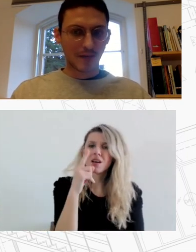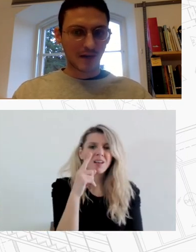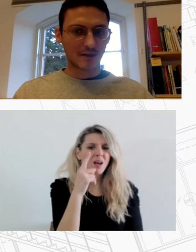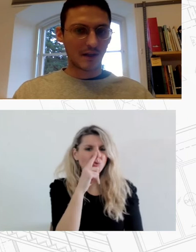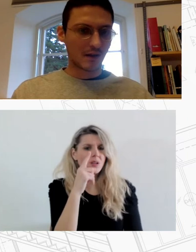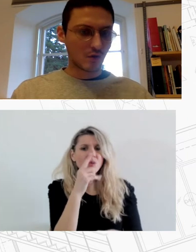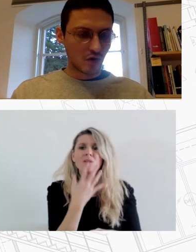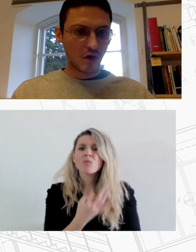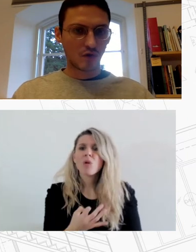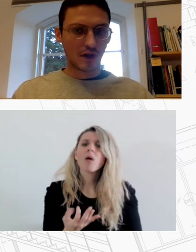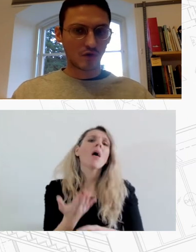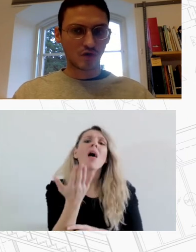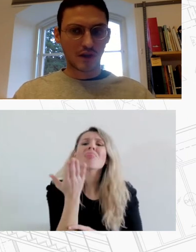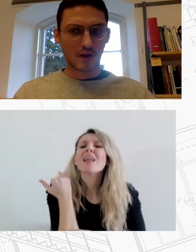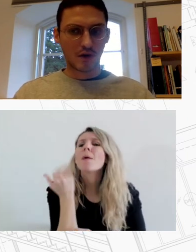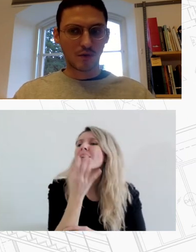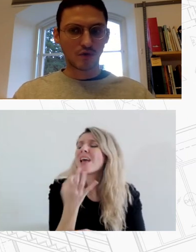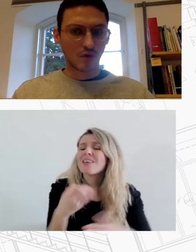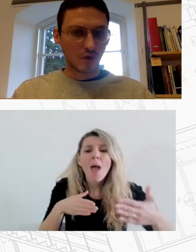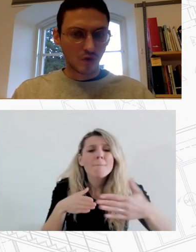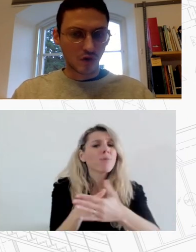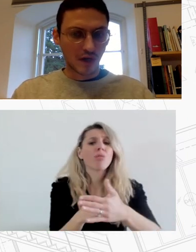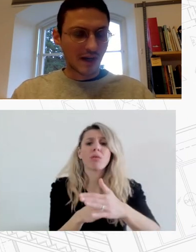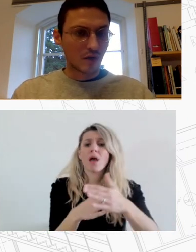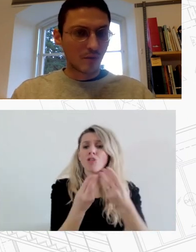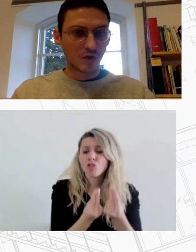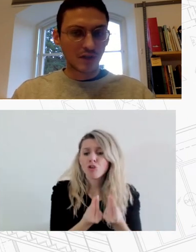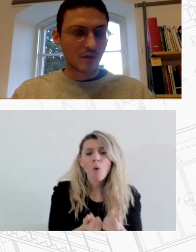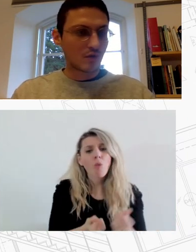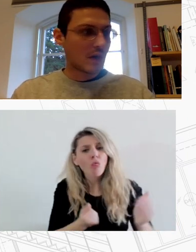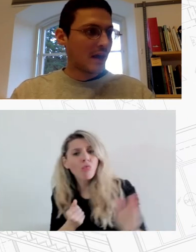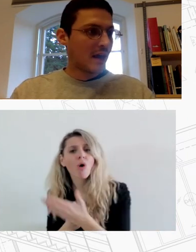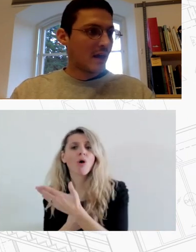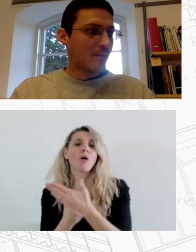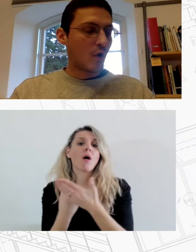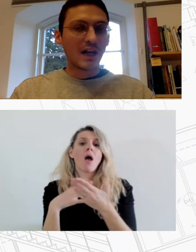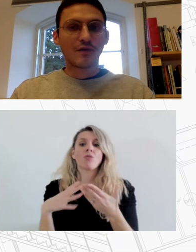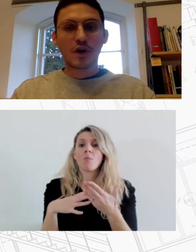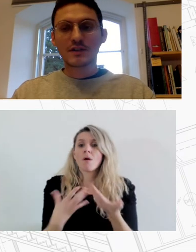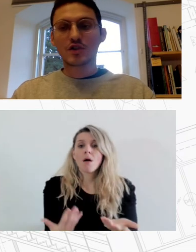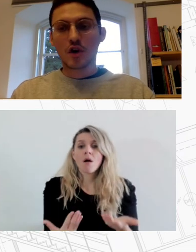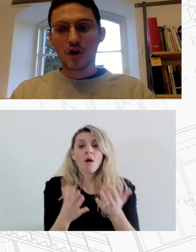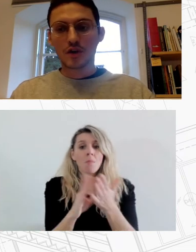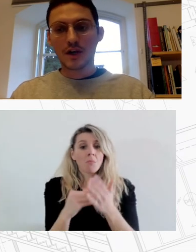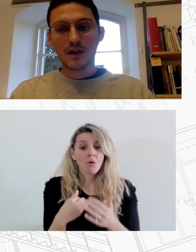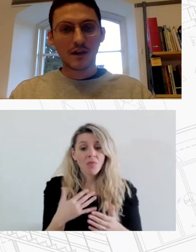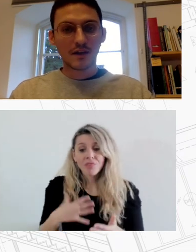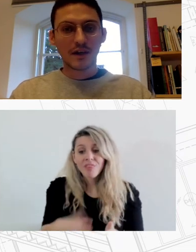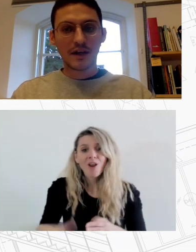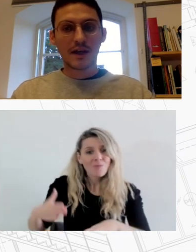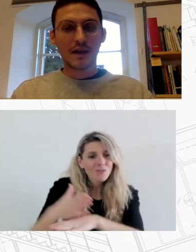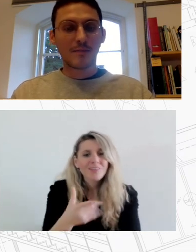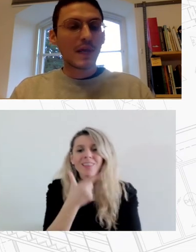αξεπέραστα και τους διώχνουν αυτούς τους ανθρώπους τους κάνουν την πρόσβασή τους πολλές φορές δυσκολότερη